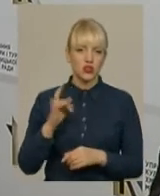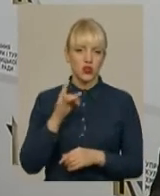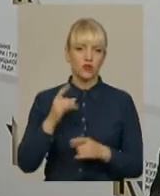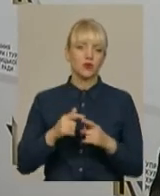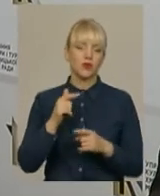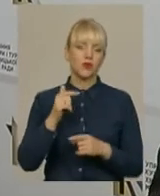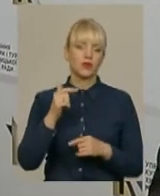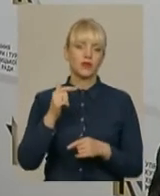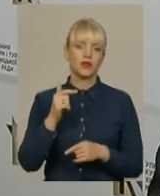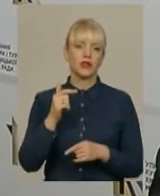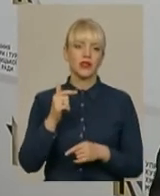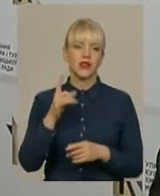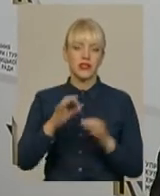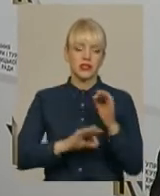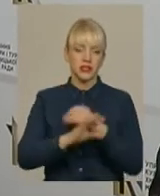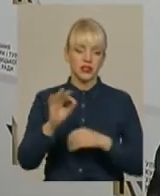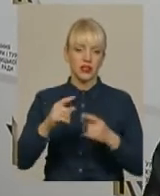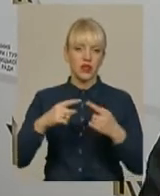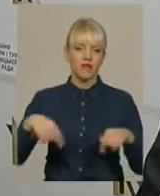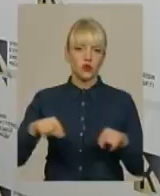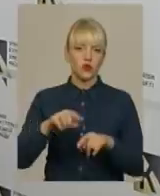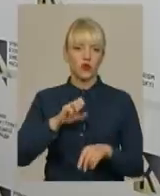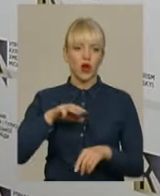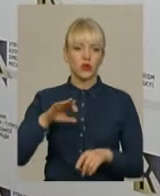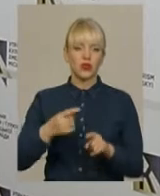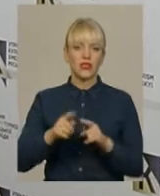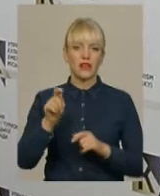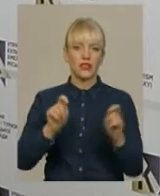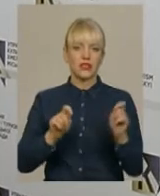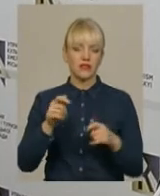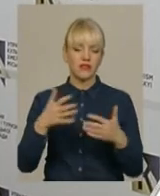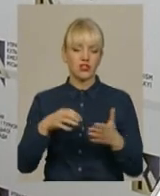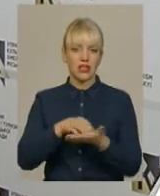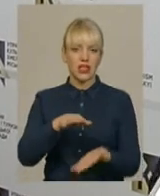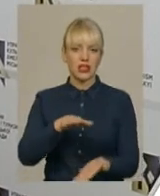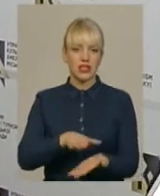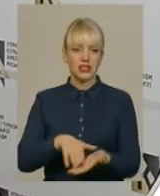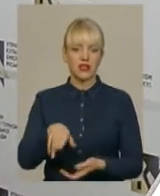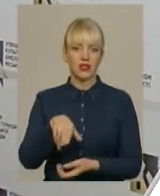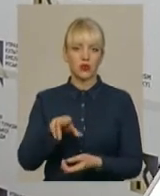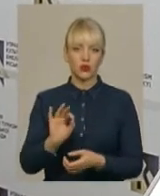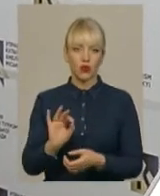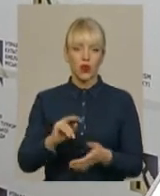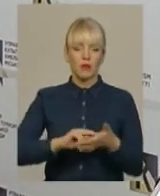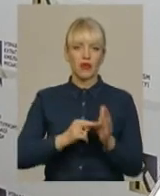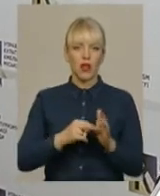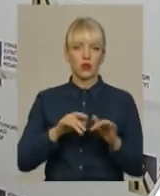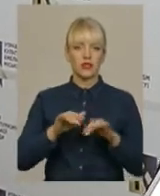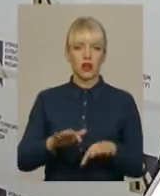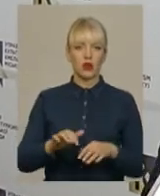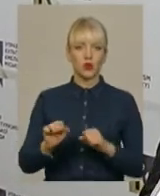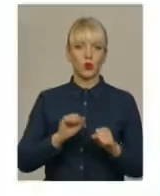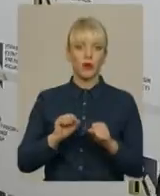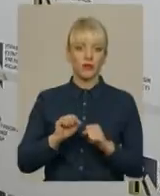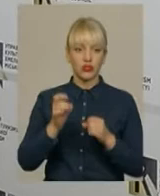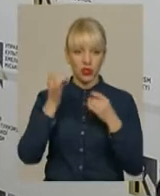в зону так званої антитерористичної операції. Цей фестиваль вже занесений до плану заходів управління